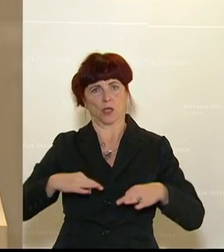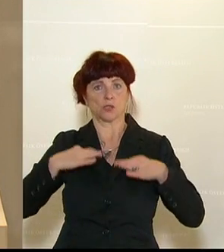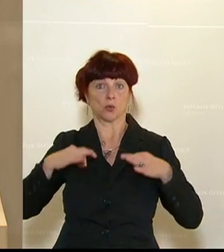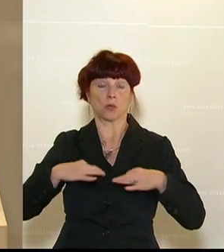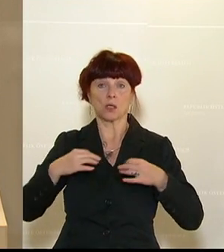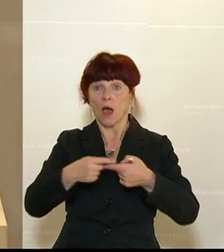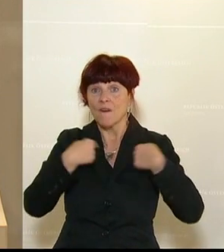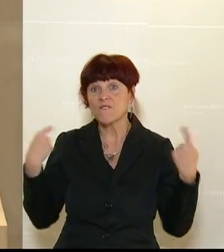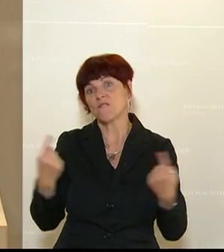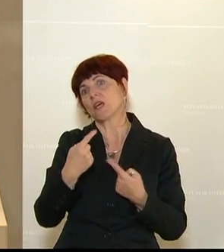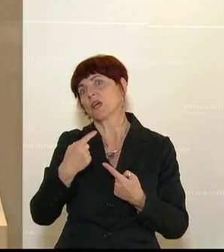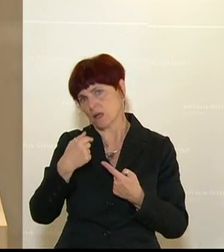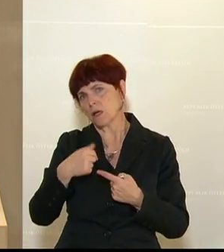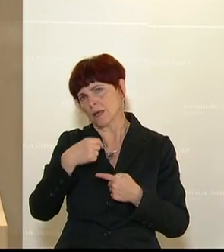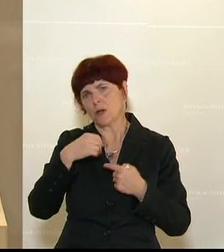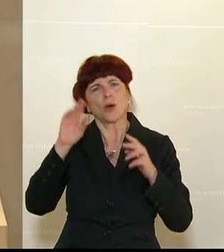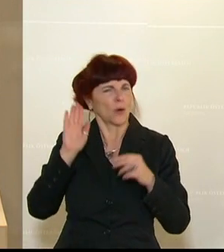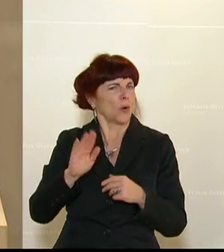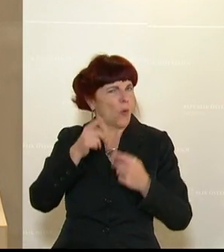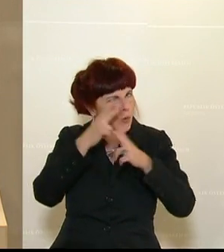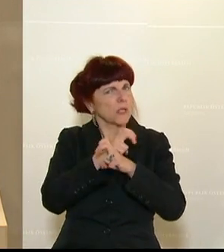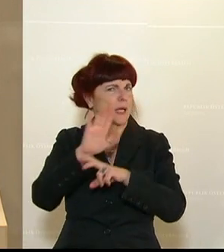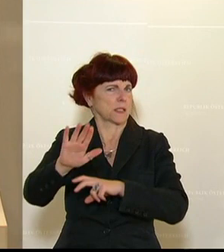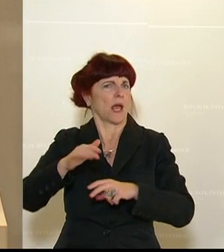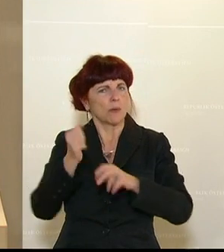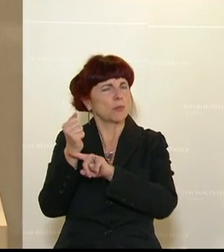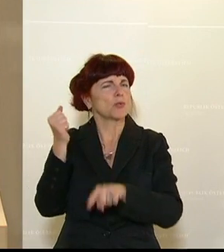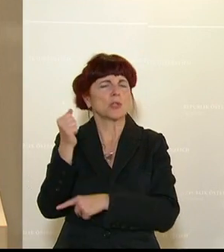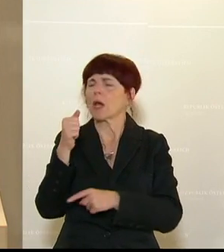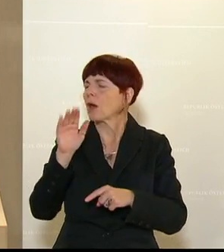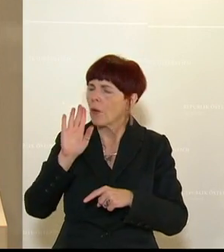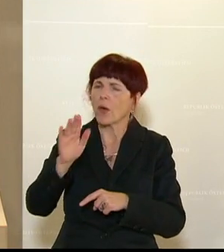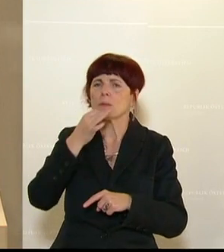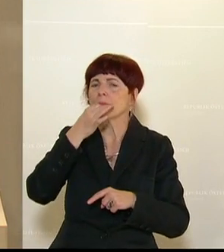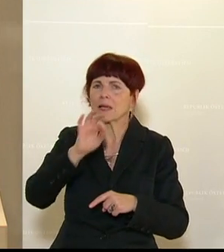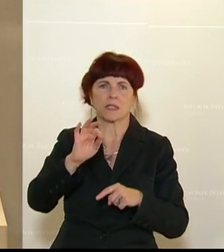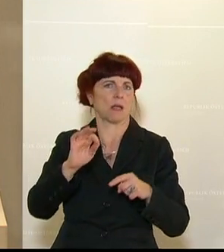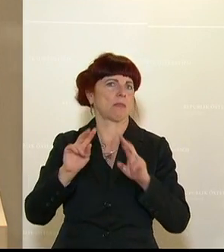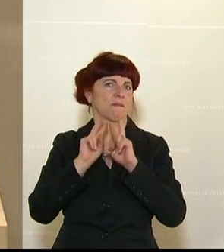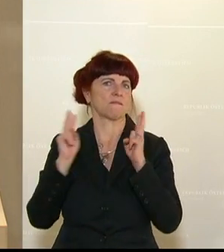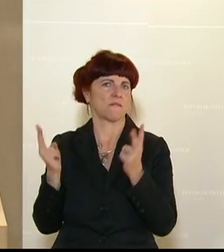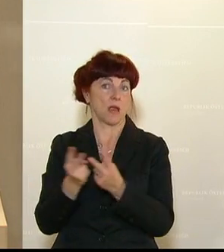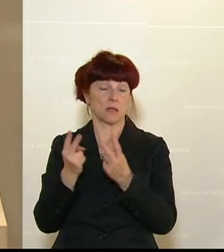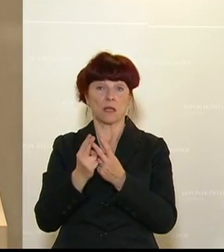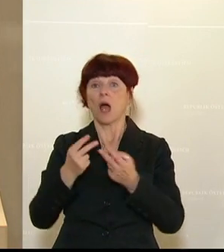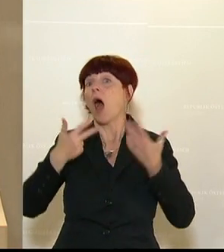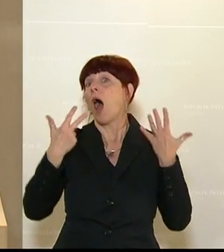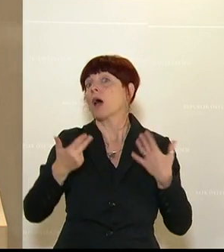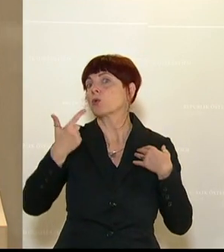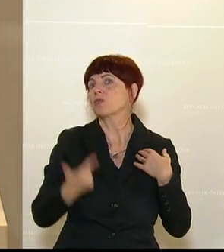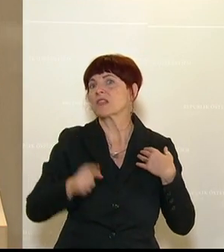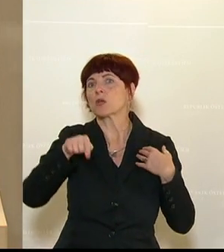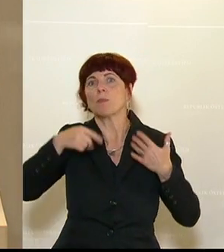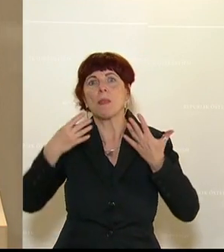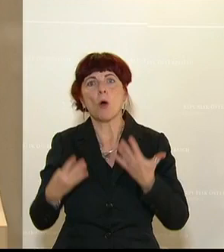Besten der Welt. Der Kollege hat auch schon bereits über die Intensivbetten gesprochen. Mit 28,9 Intensivbetten auf 100